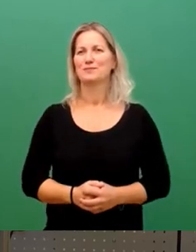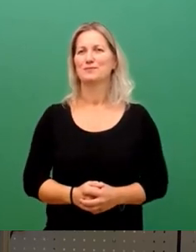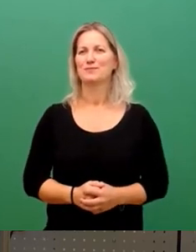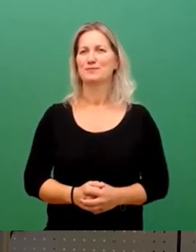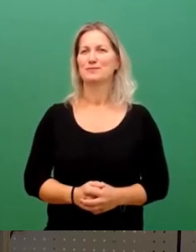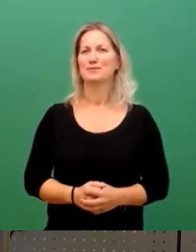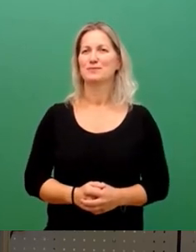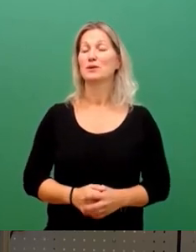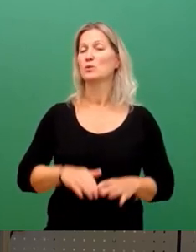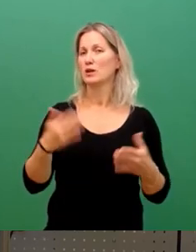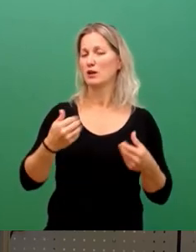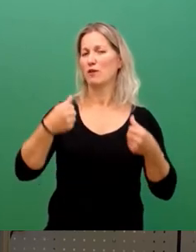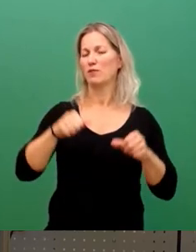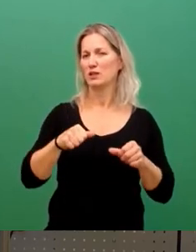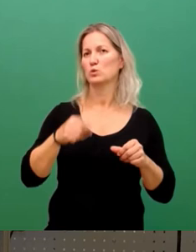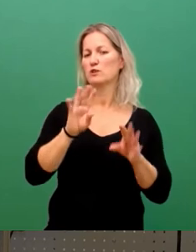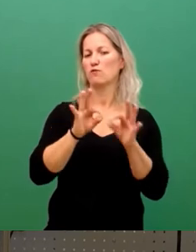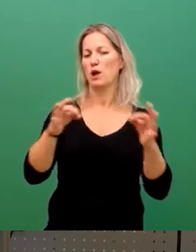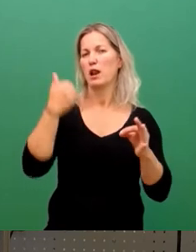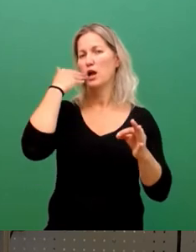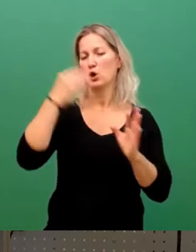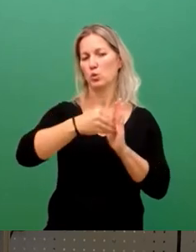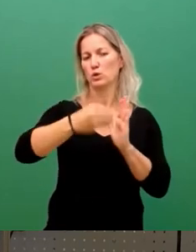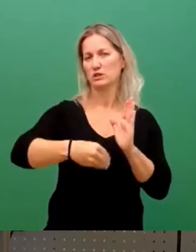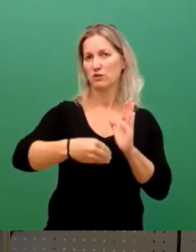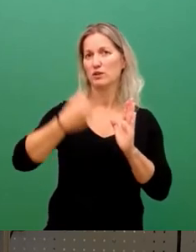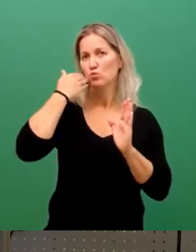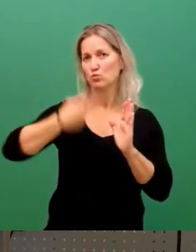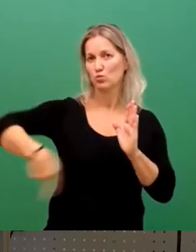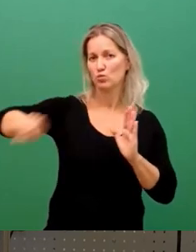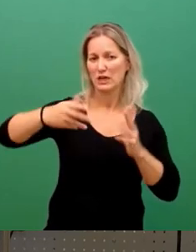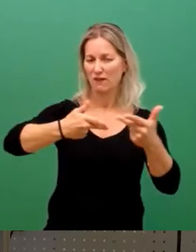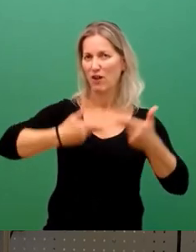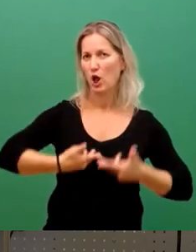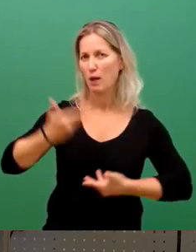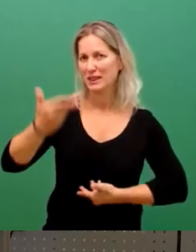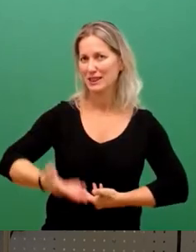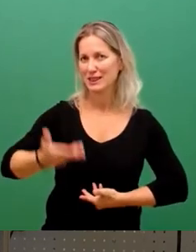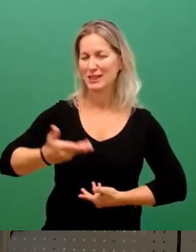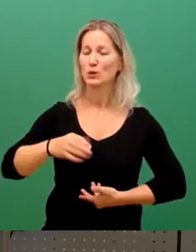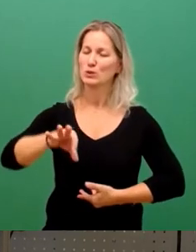eben die Verpflichtungsformel unterzeichnen und dann sagen wir nochmal ganz herzlich willkommen in unserem Kreis. Und gutes Samstag.